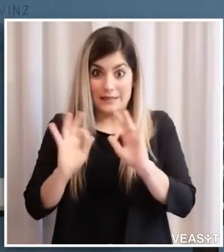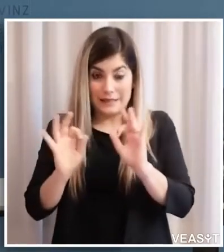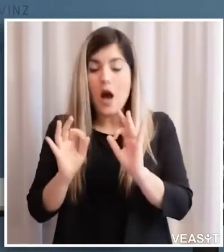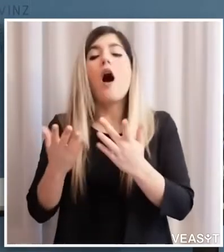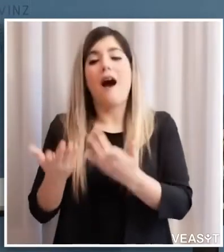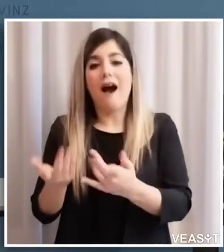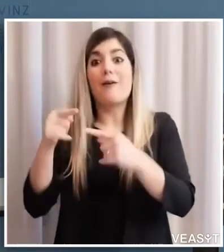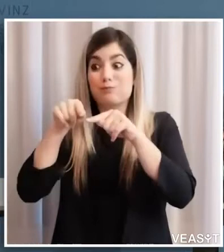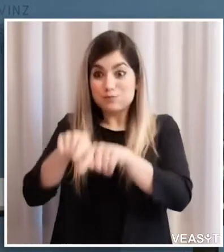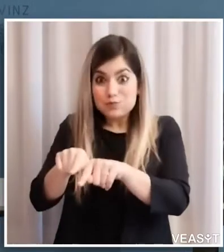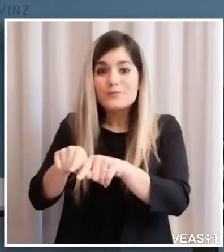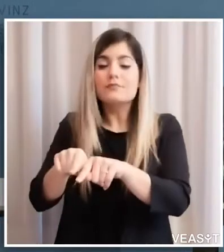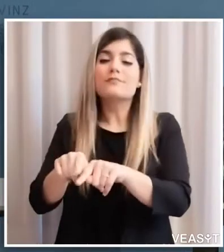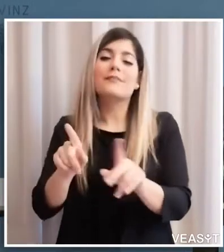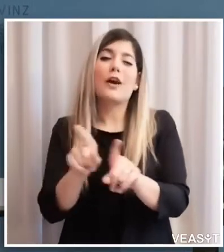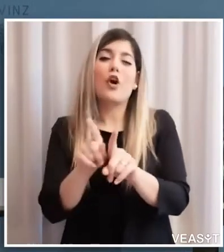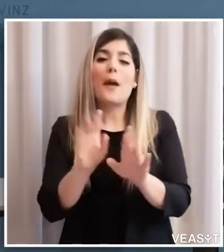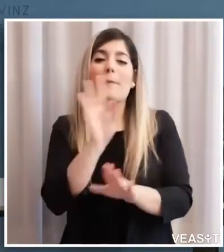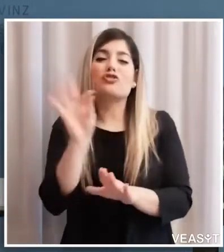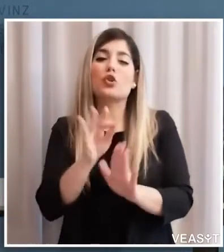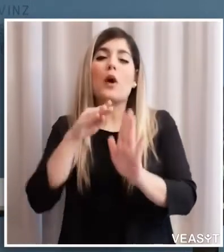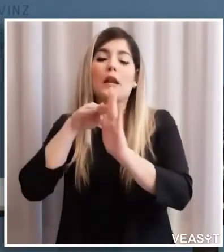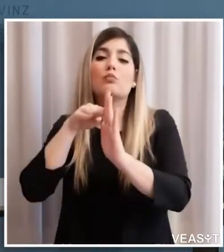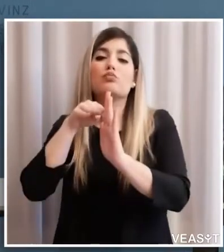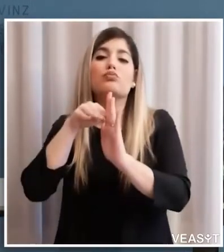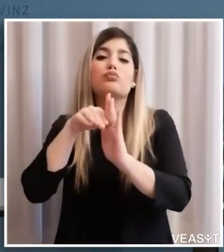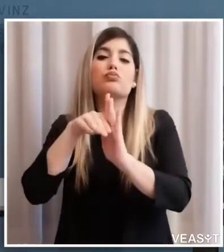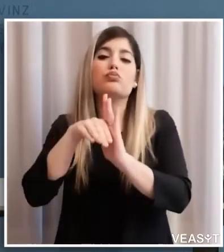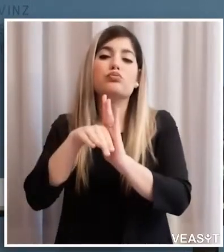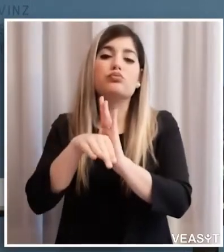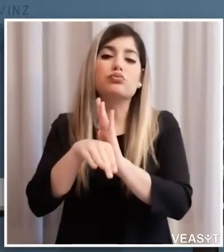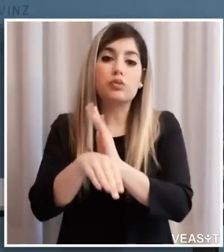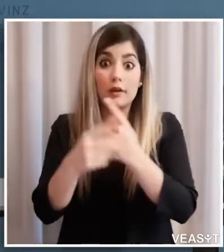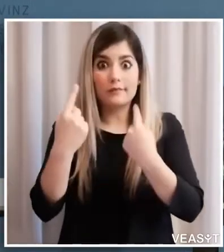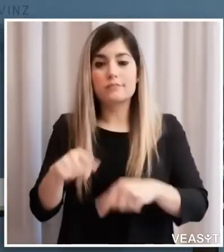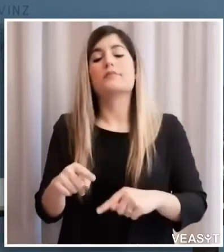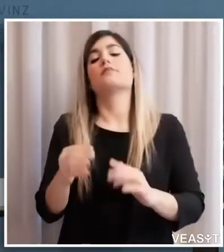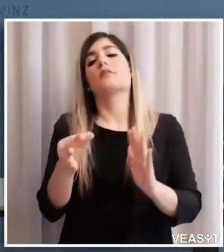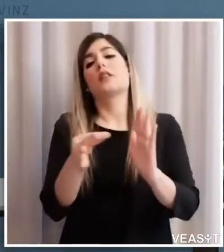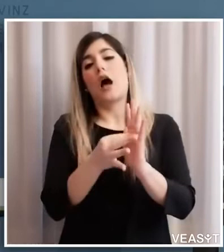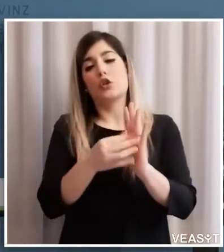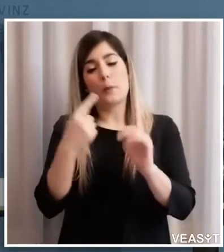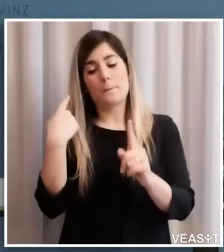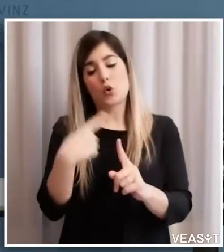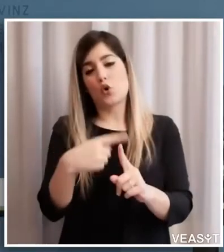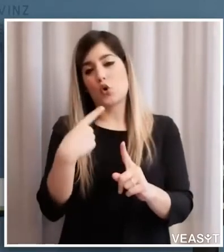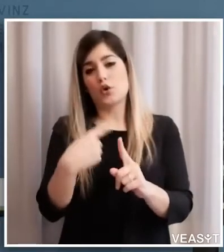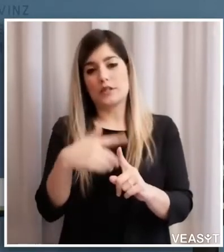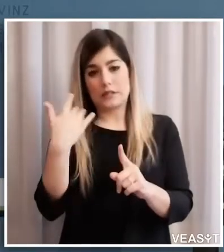decrescendo. Cioè la percentuale è sempre in decrescendo e questo sicuramente è un dato molto positivo.